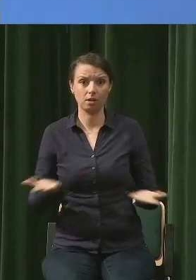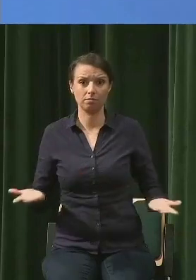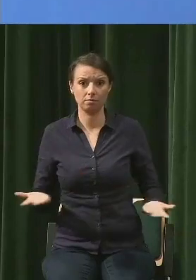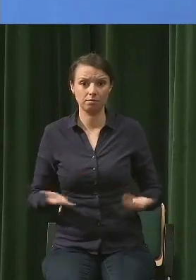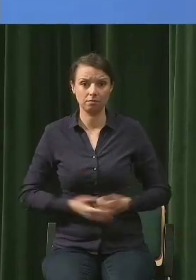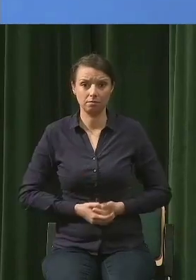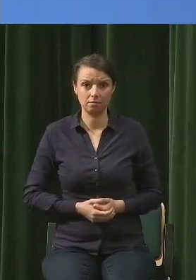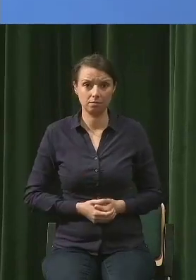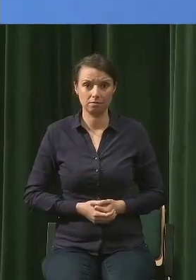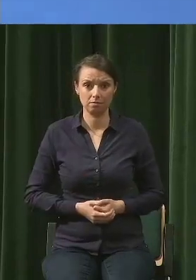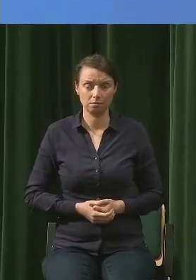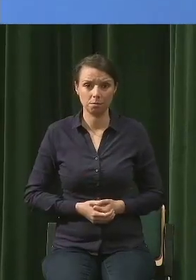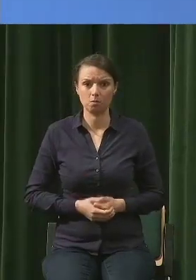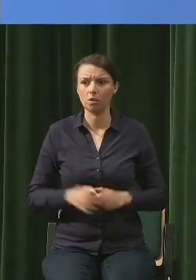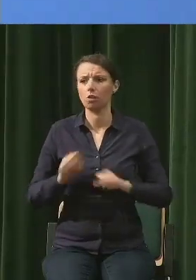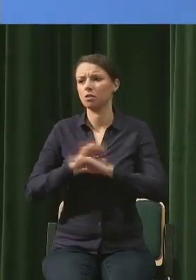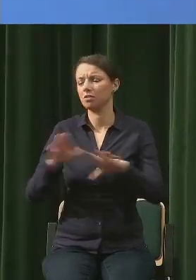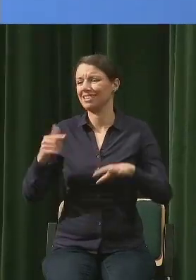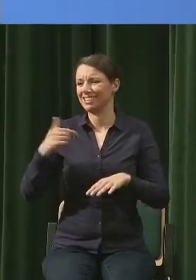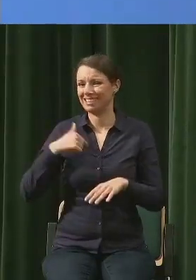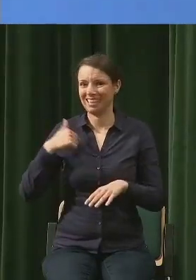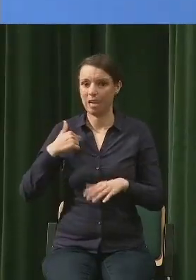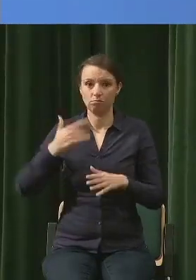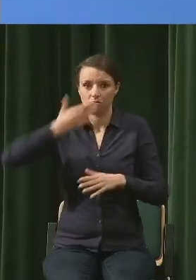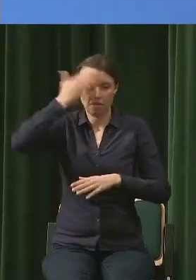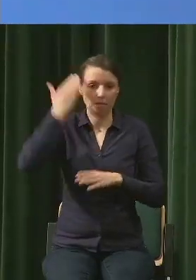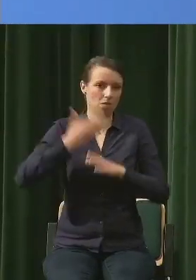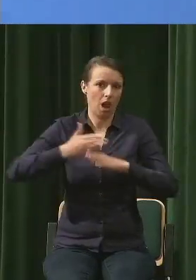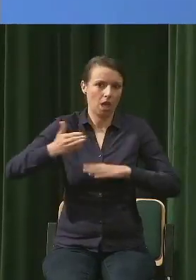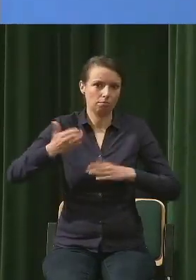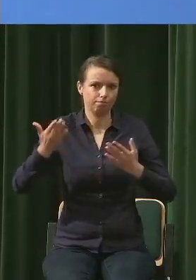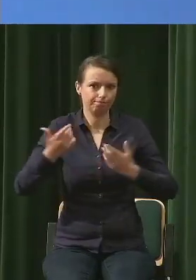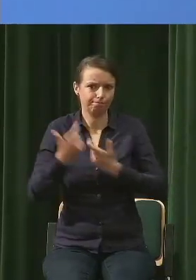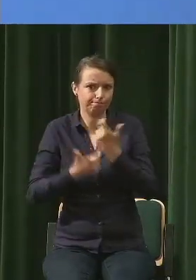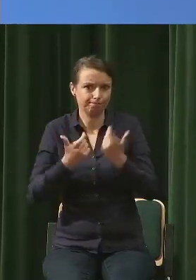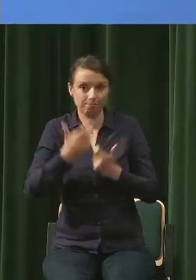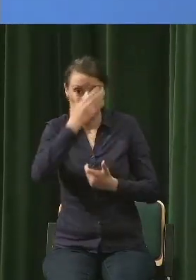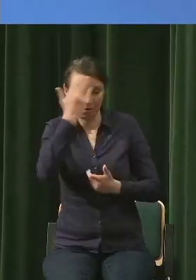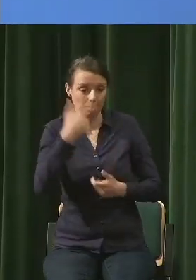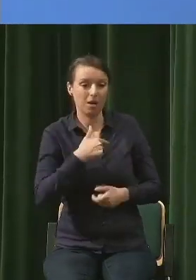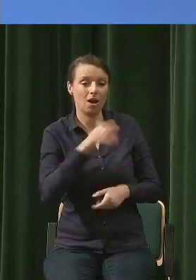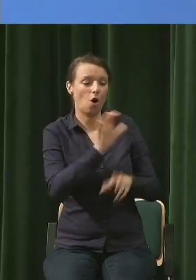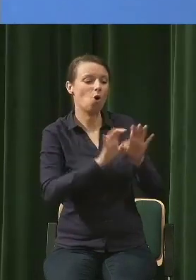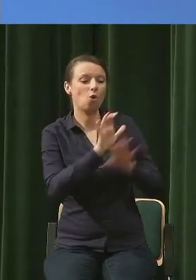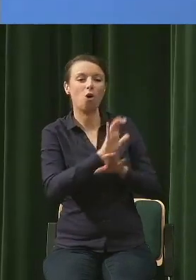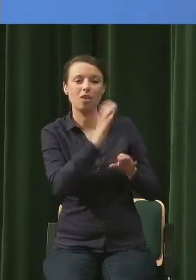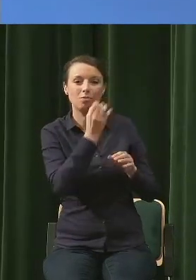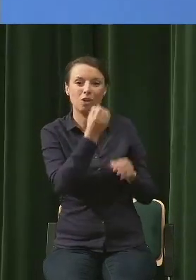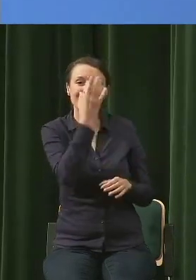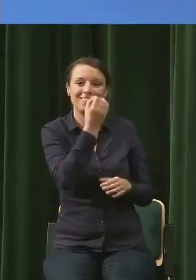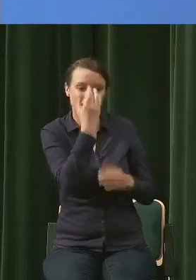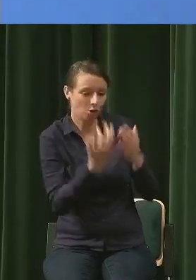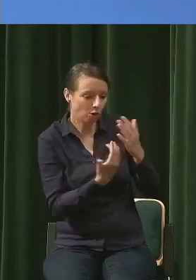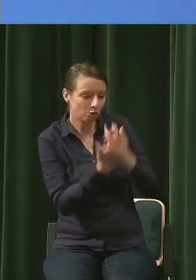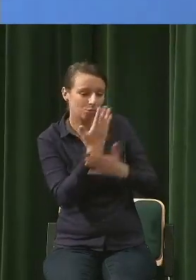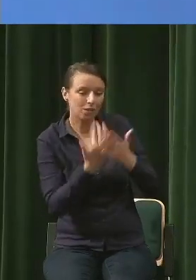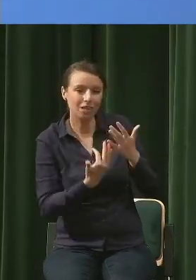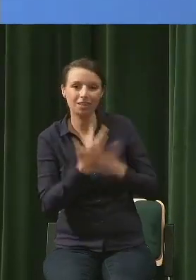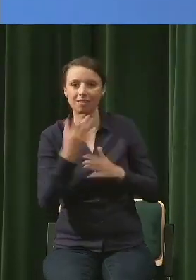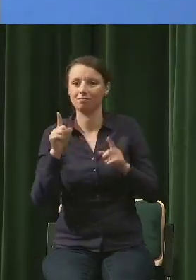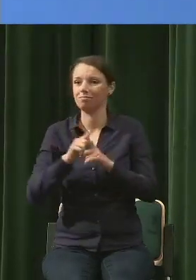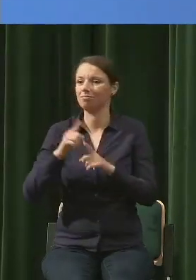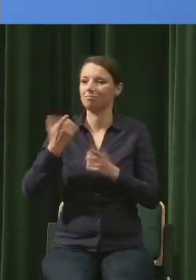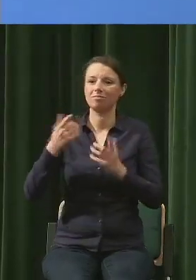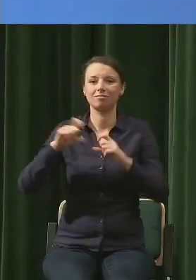Oczywiście ja się na tym nie znam, co z tym dalej zrobić. Ja obserwuję rośliny, ja obserwuję ekosystemy, ja